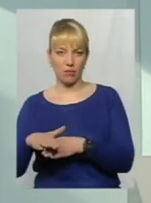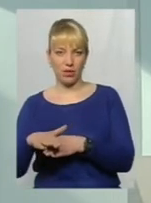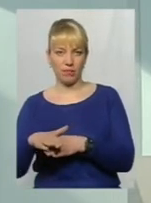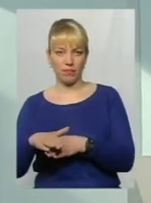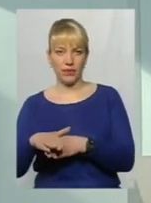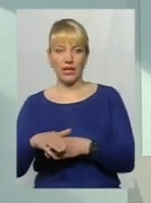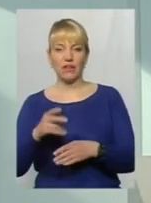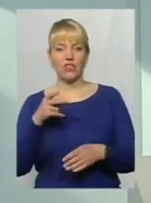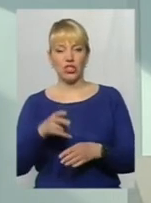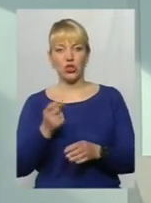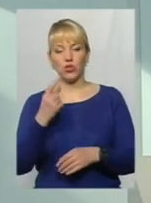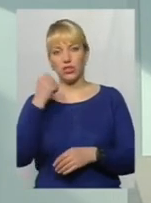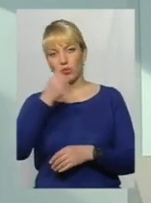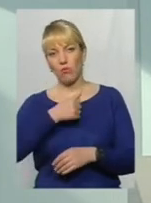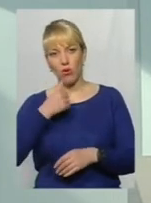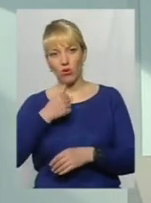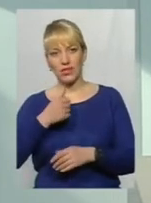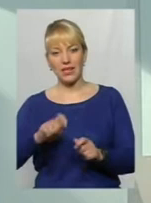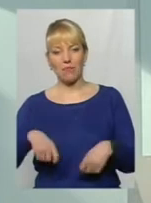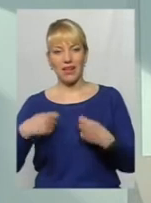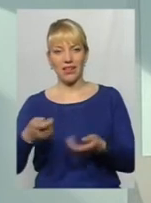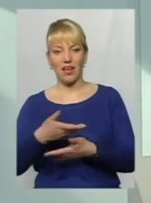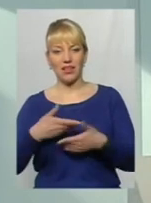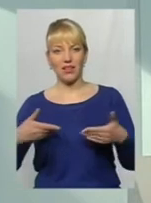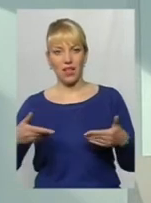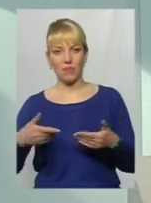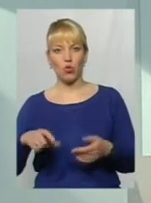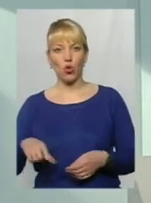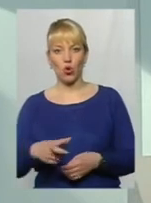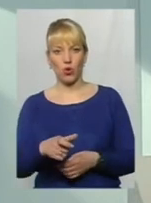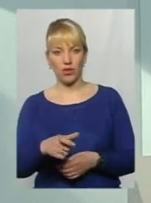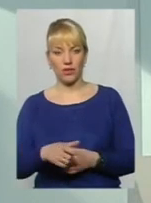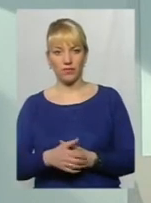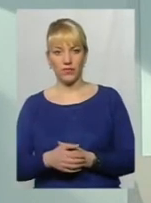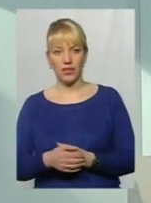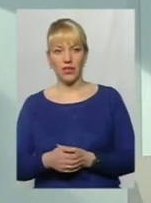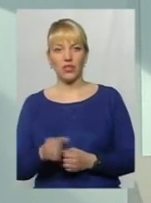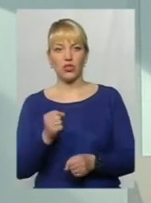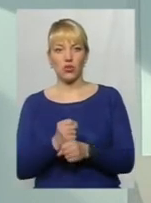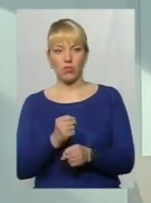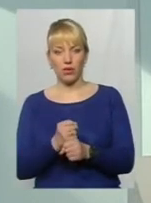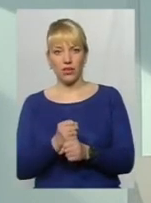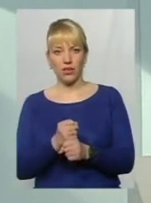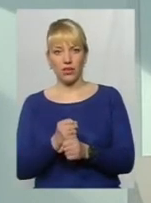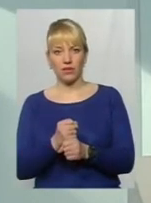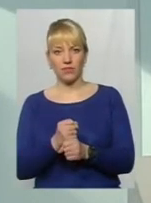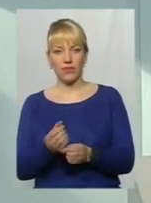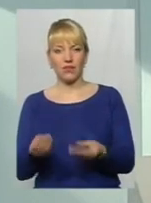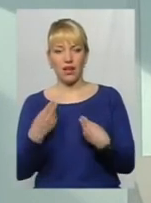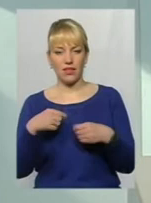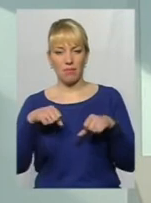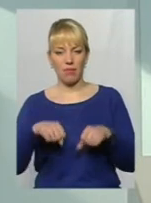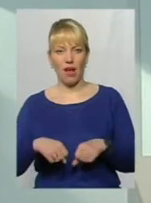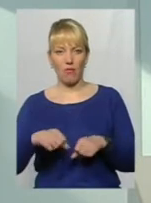В 2011 році передали нам дороги, нам надали право